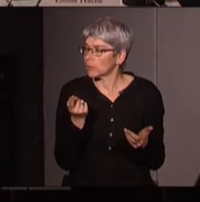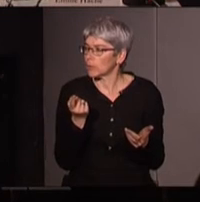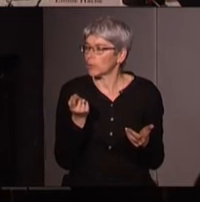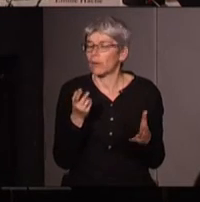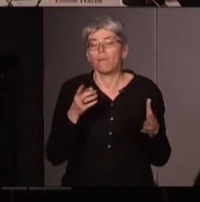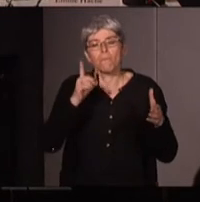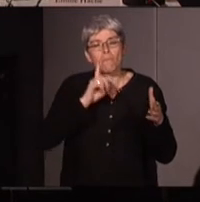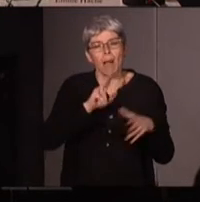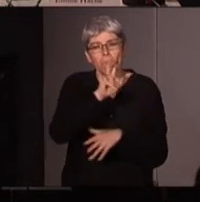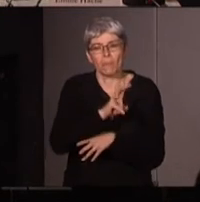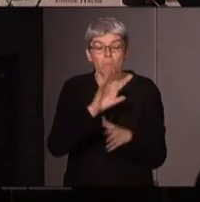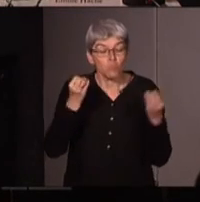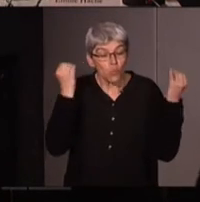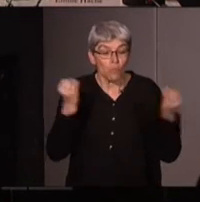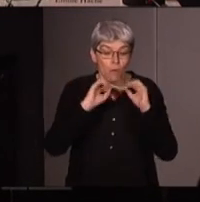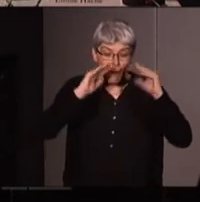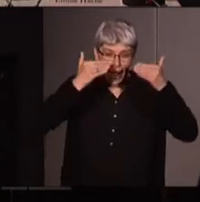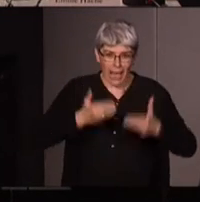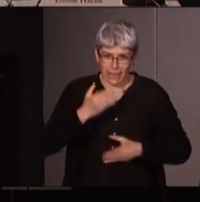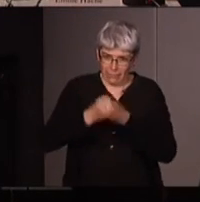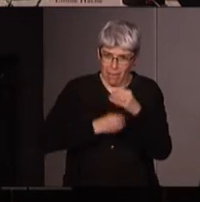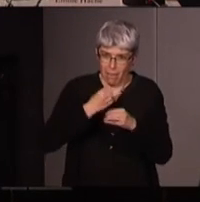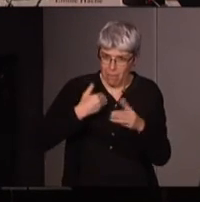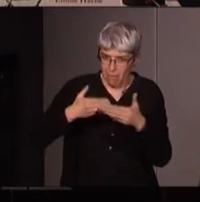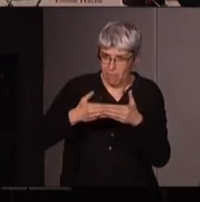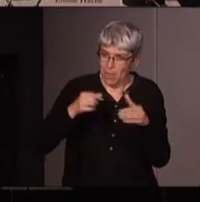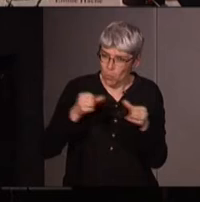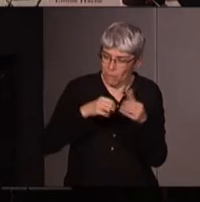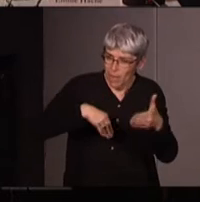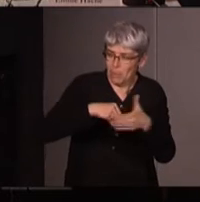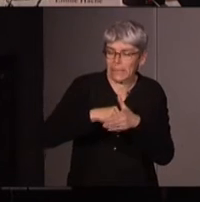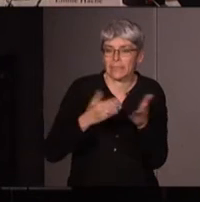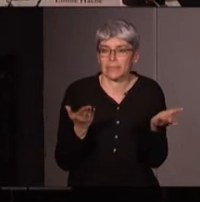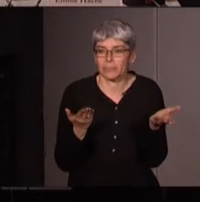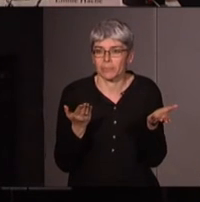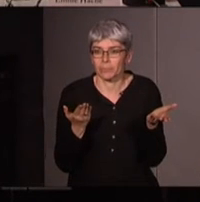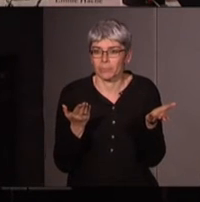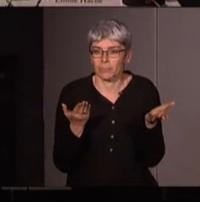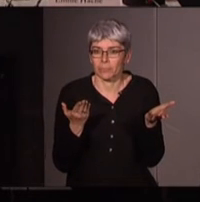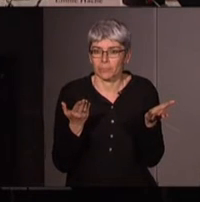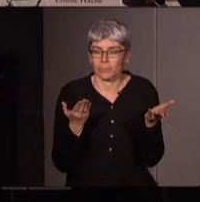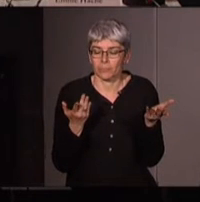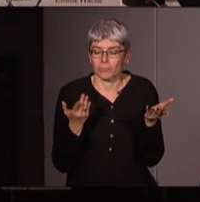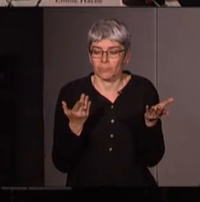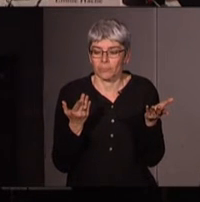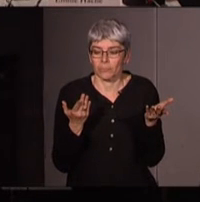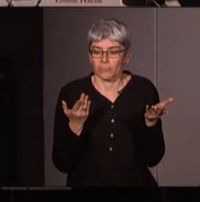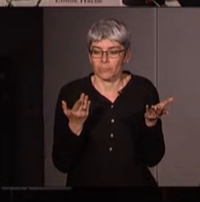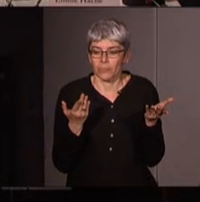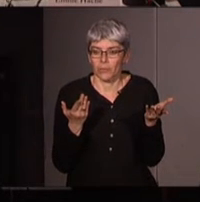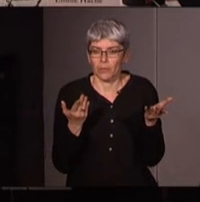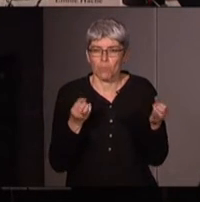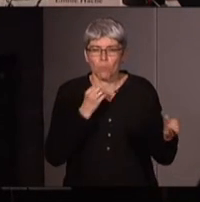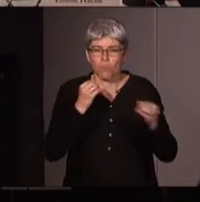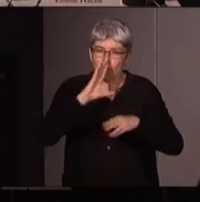écofémistes enfin ce mouvement là s'est arrêté dans les électronistes mais ensuite elles ont notamment participé et ont très largement participé au mouvement